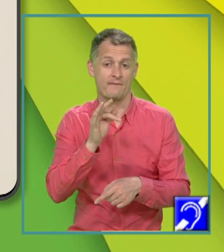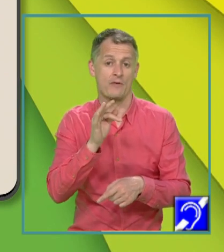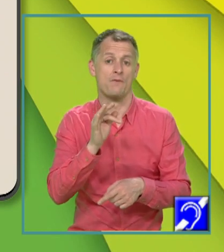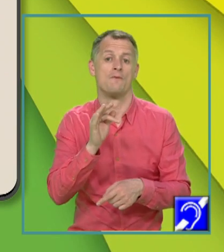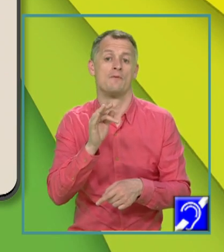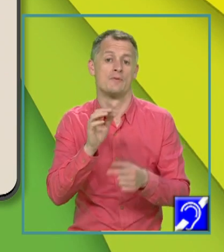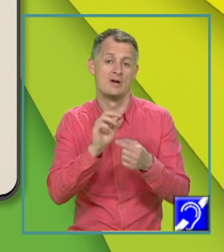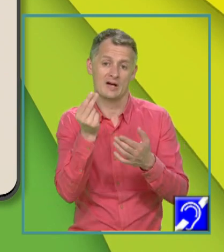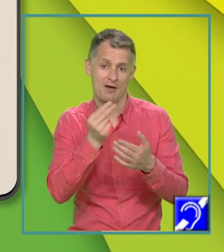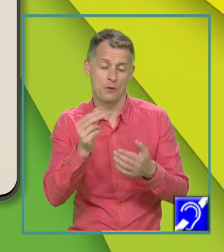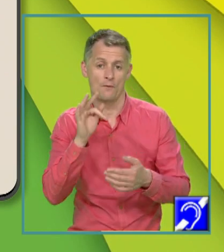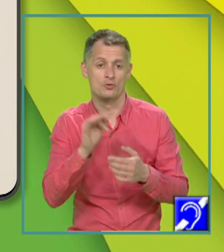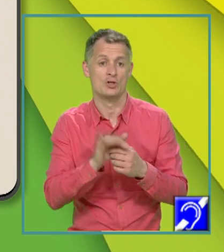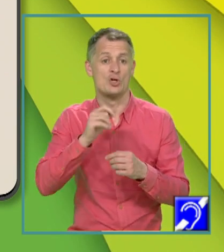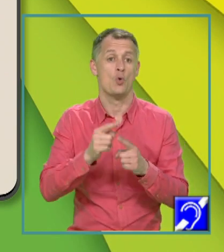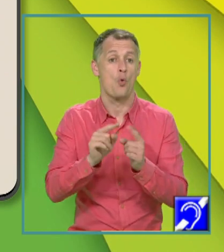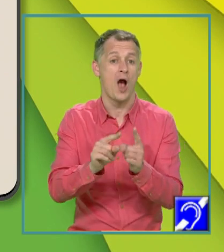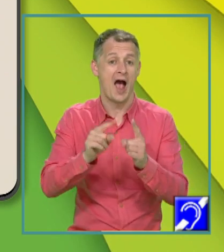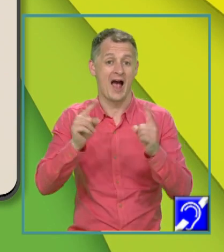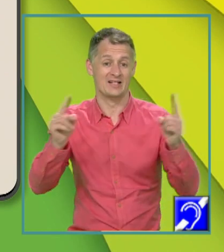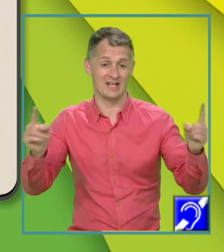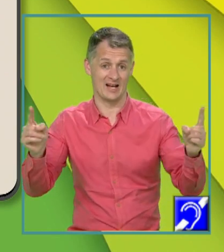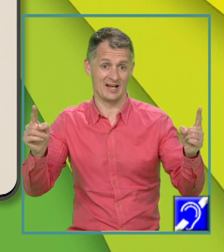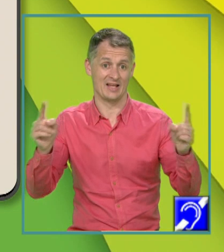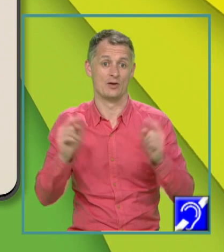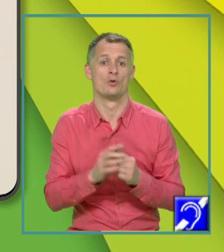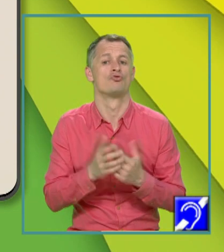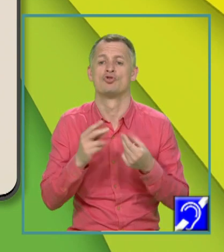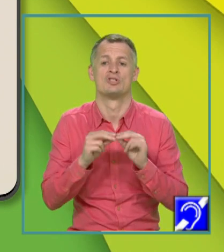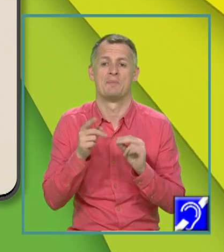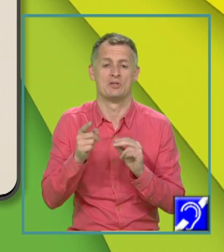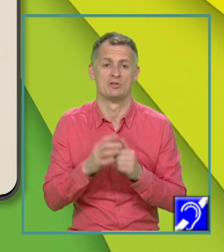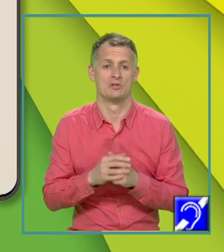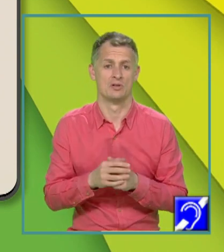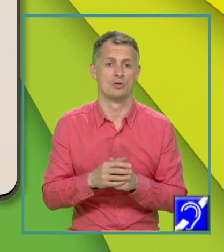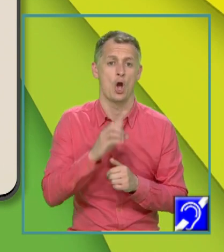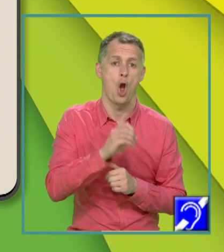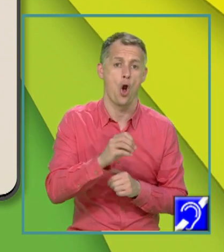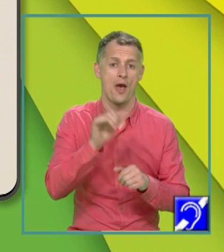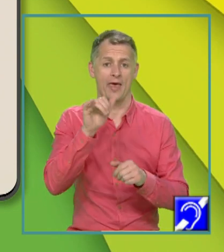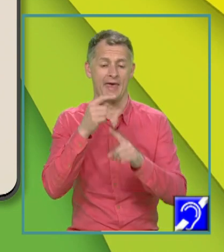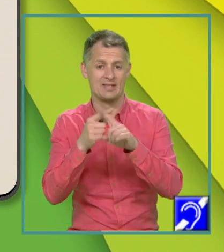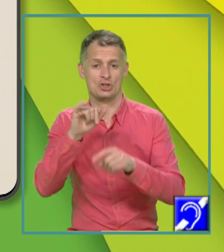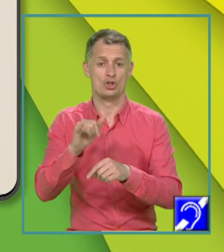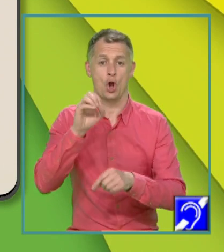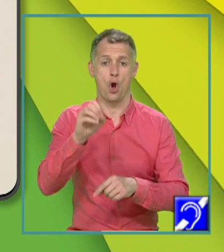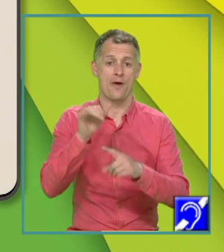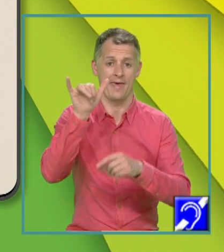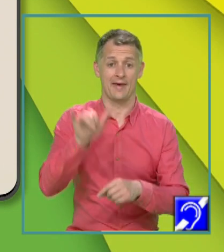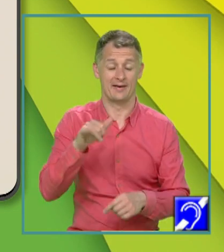cu axele de coordonate. Ce înseamnă axele de coordonate? OX și OY este